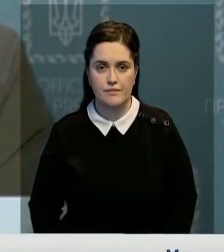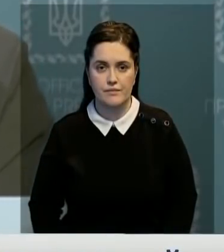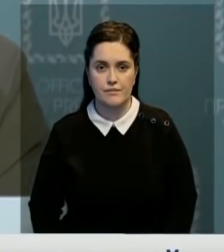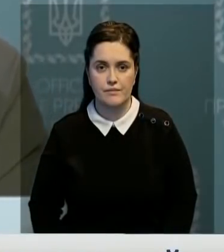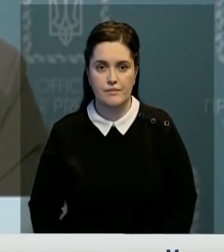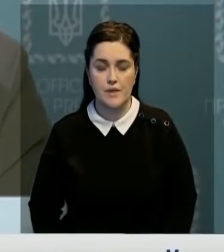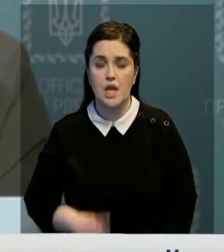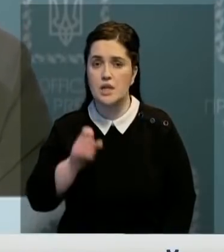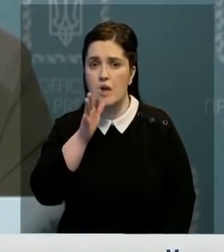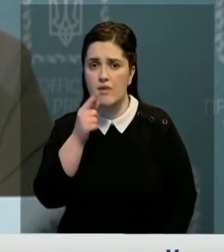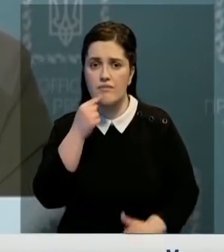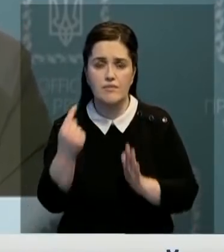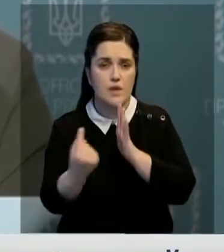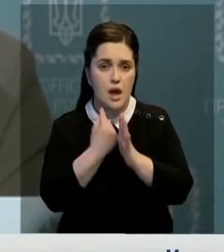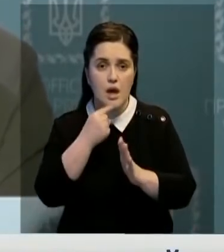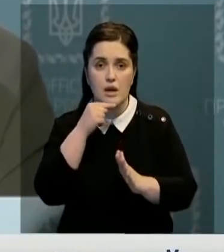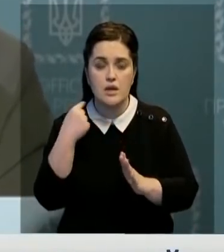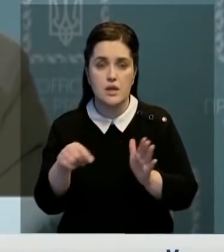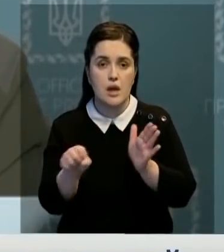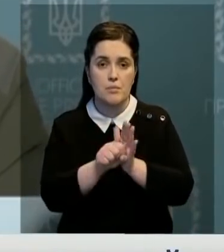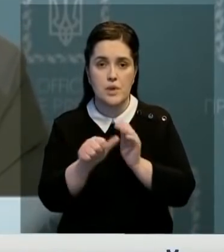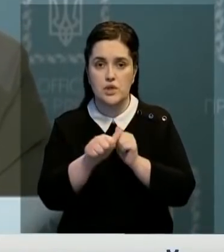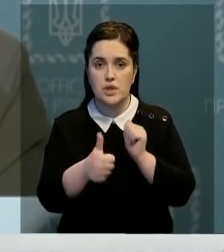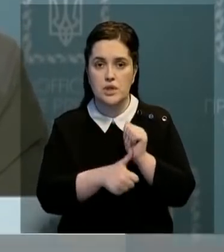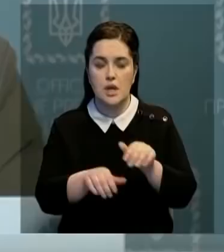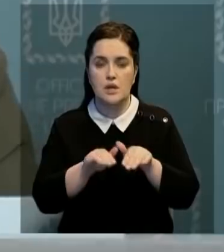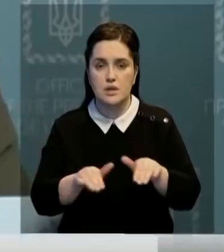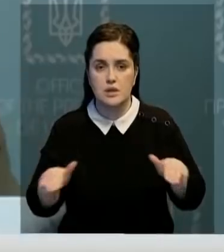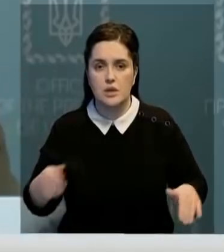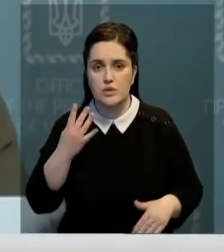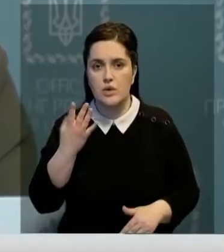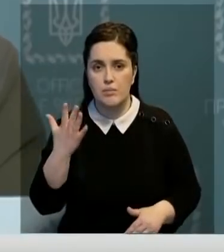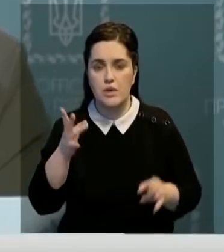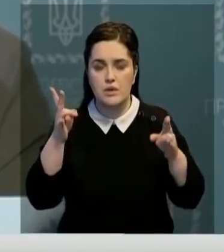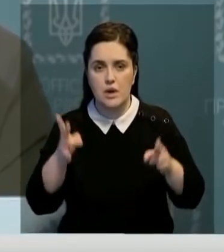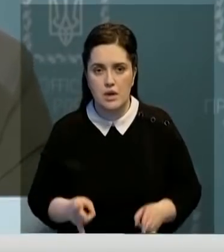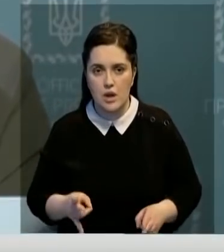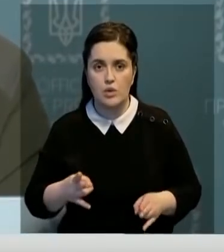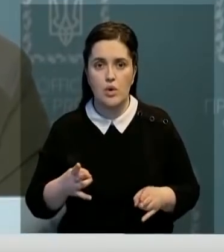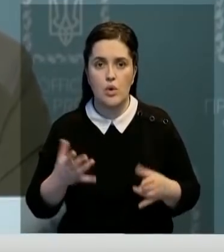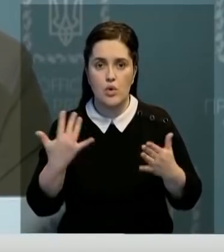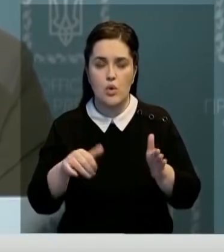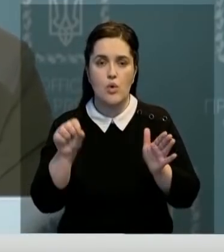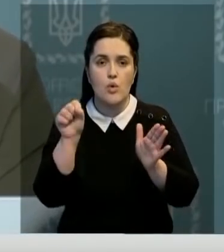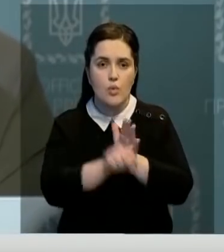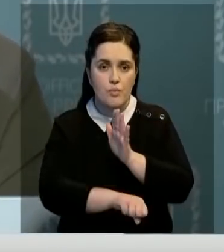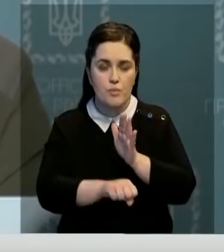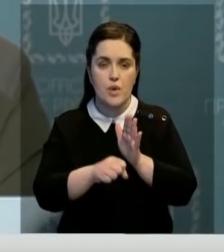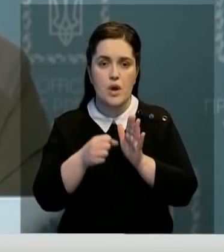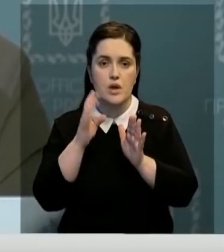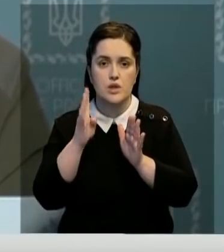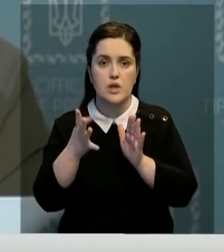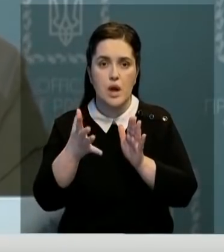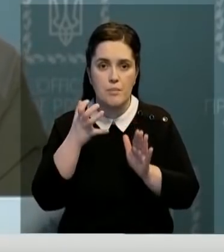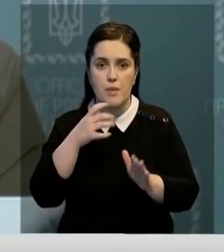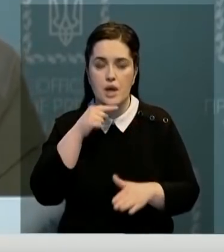За время российского вторжения погибли 16 детей, 45 получили ранения. Уже убиты 4,5 тысячи